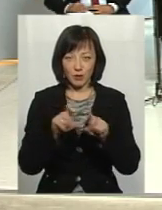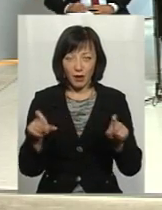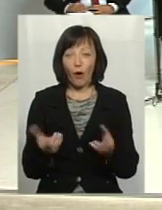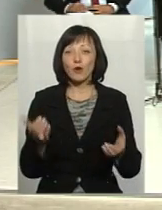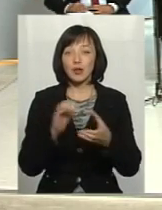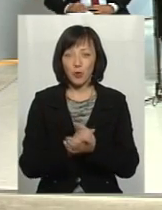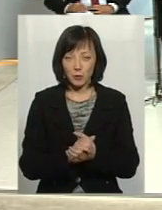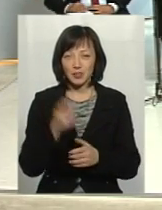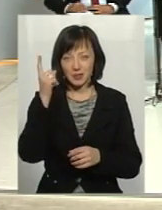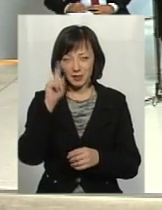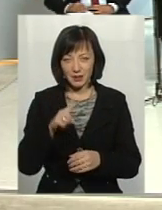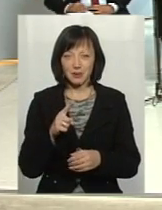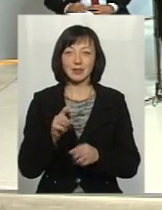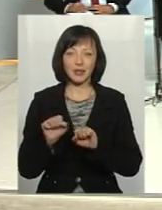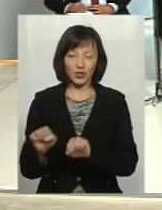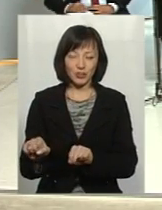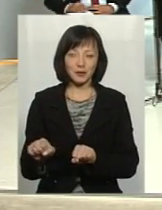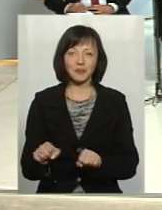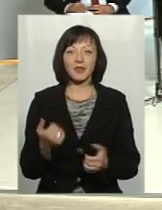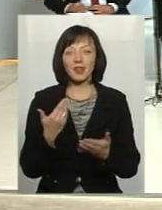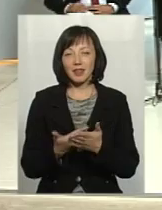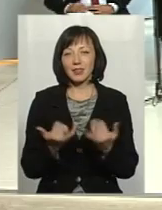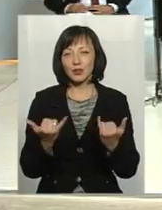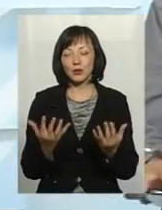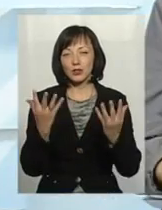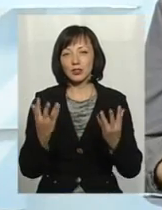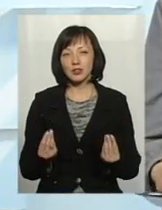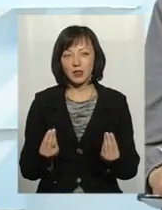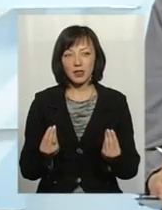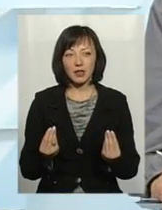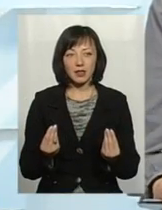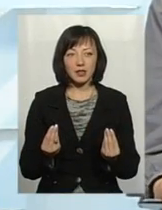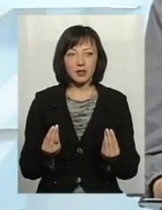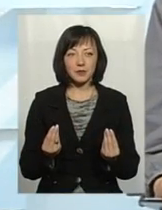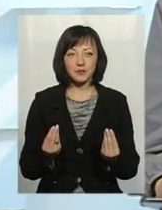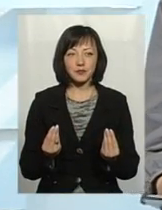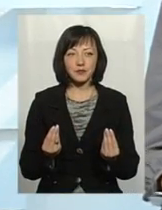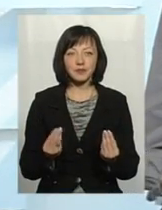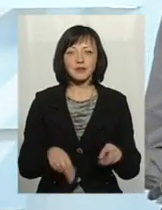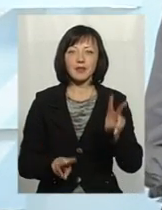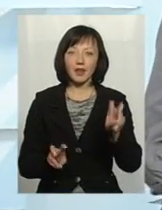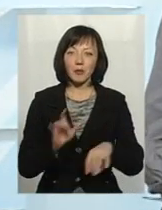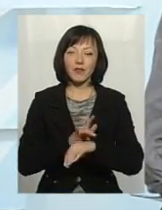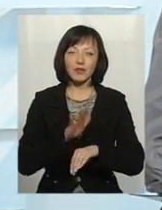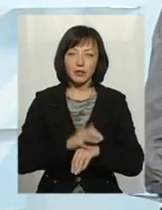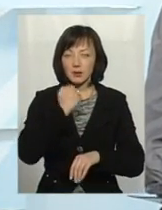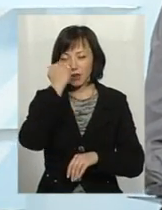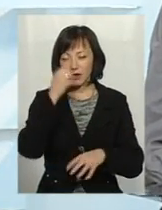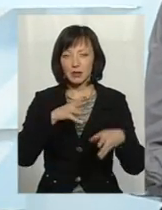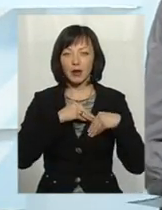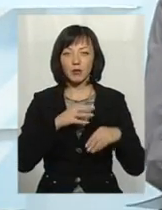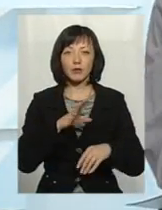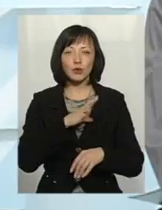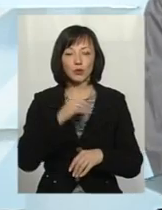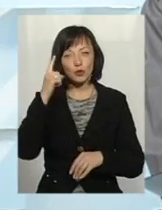ознайомнений значить озброєнний. Звичайно, замечательно. На сьогоднішній момент тема вичерпана. Дякую усім, хто був з